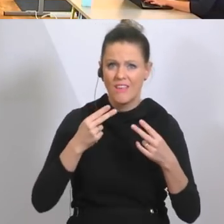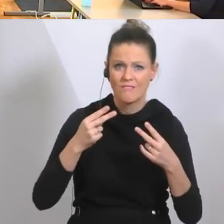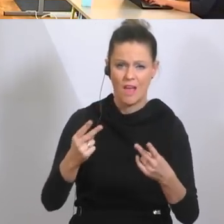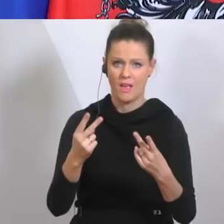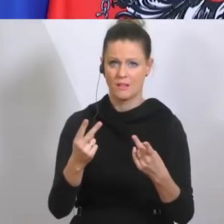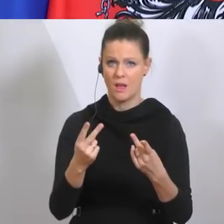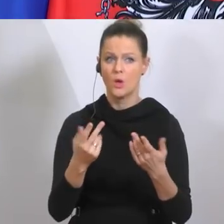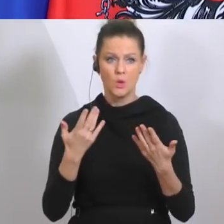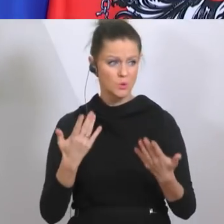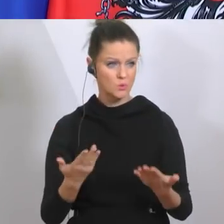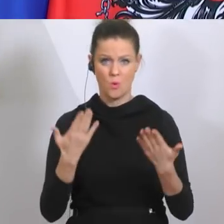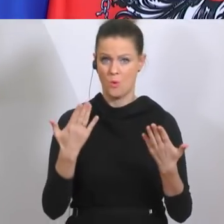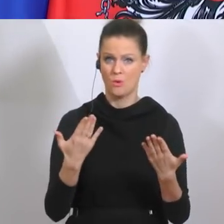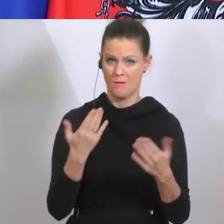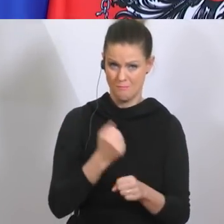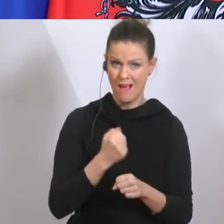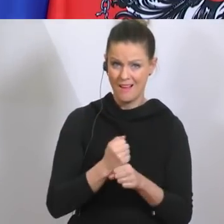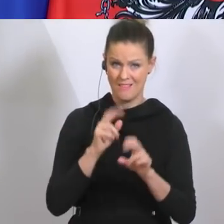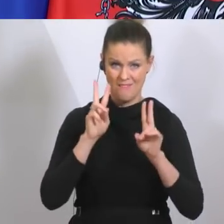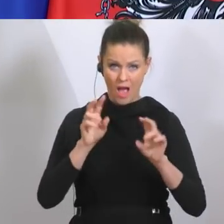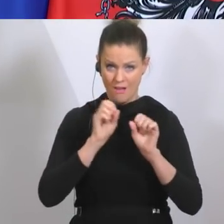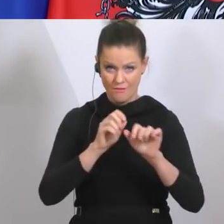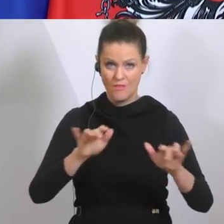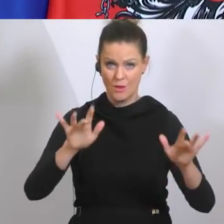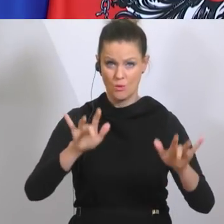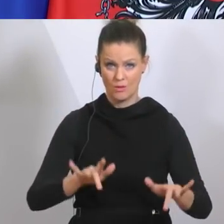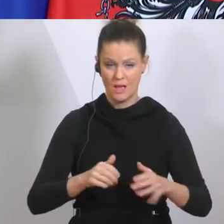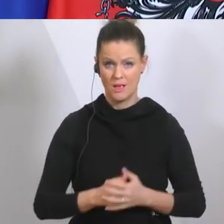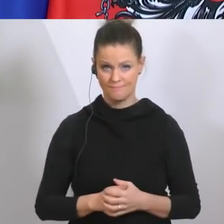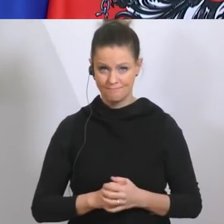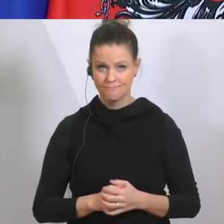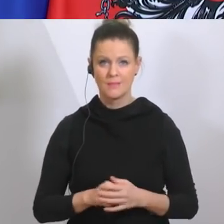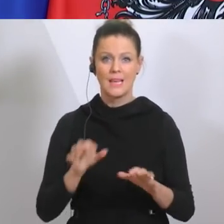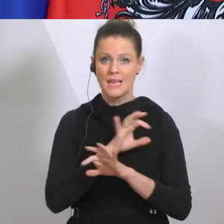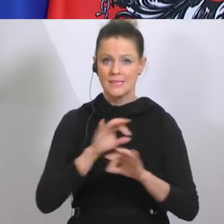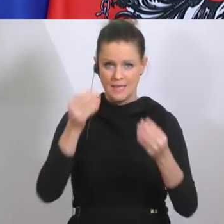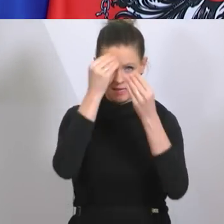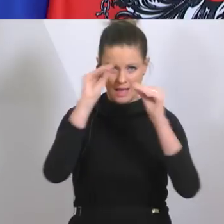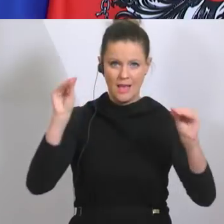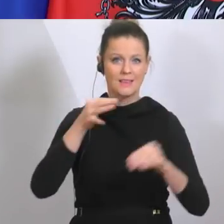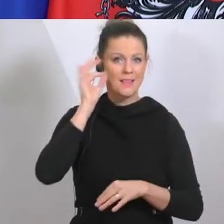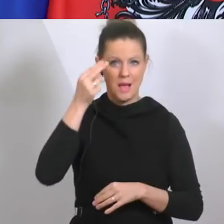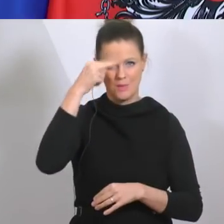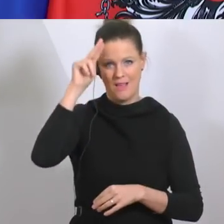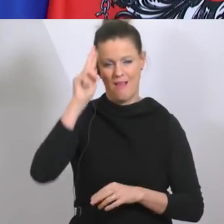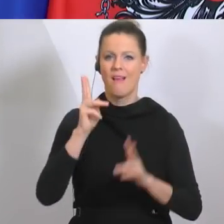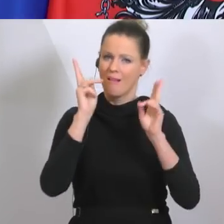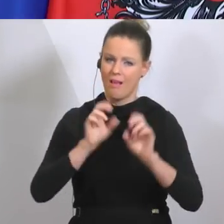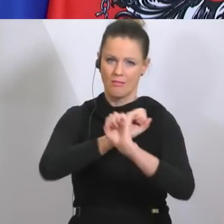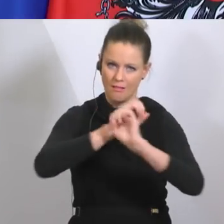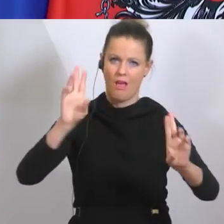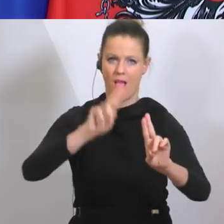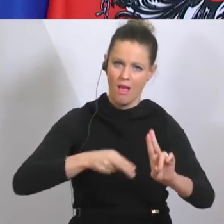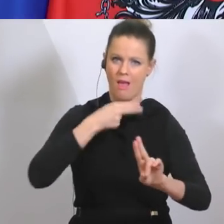das, was wir da gerade alles tun. Und sehr geehrte Damen und Herren, ich kann Ihnen Gott sei Dank heute hier eine klare Antwort